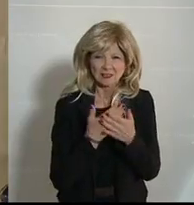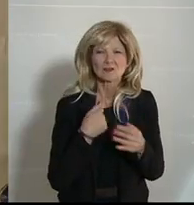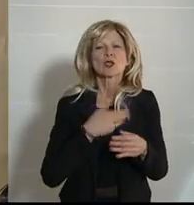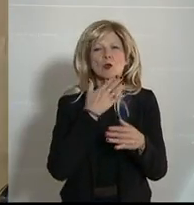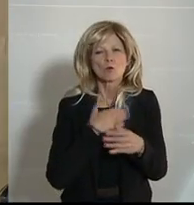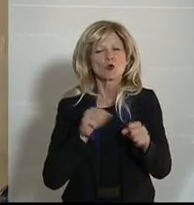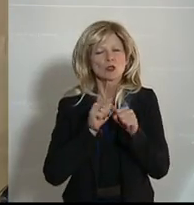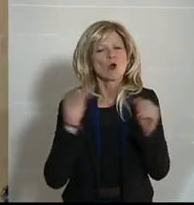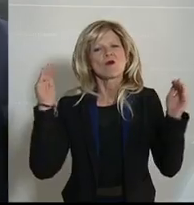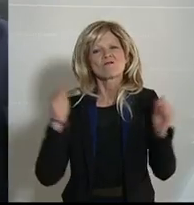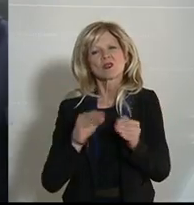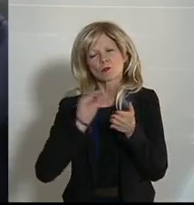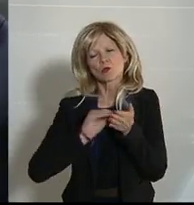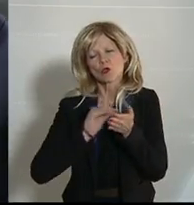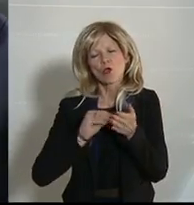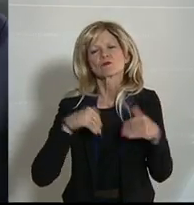Familien zu bringen.